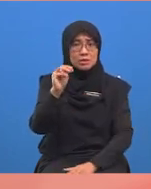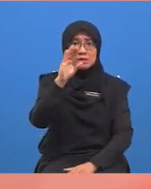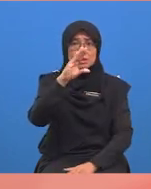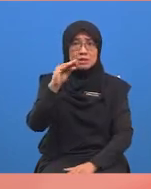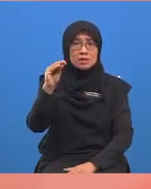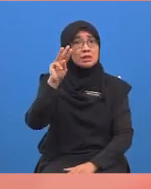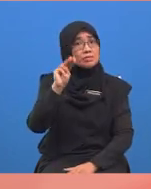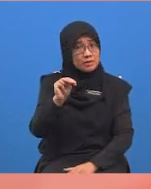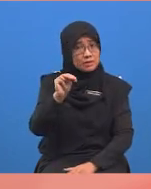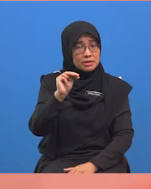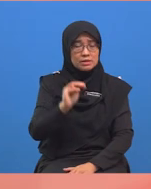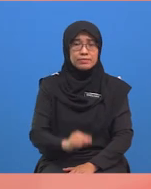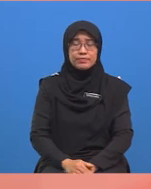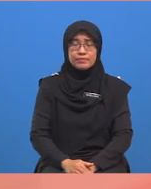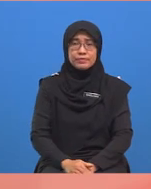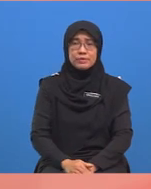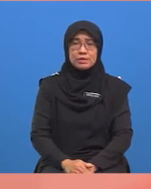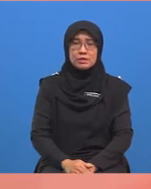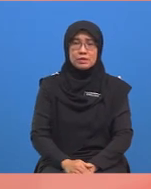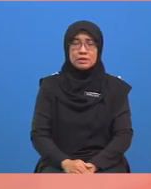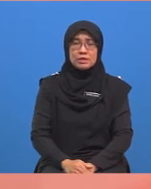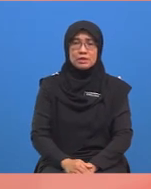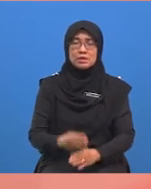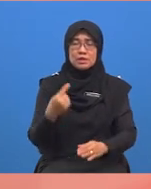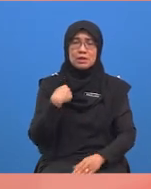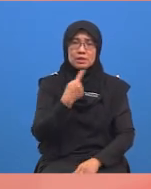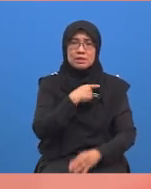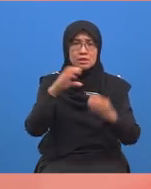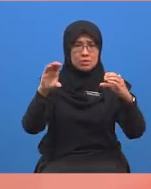Kita mulakan dengan membina sifir lima.